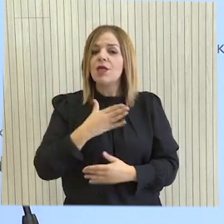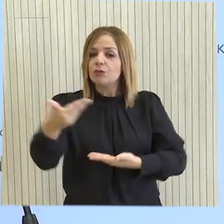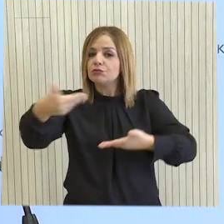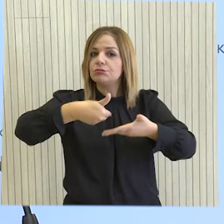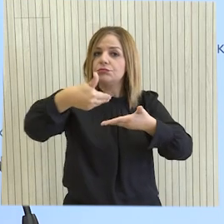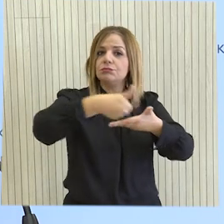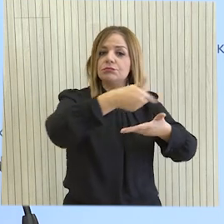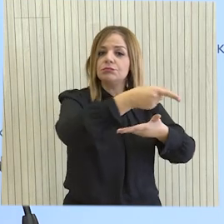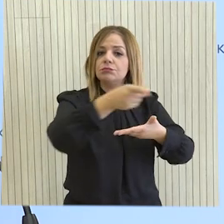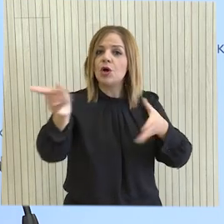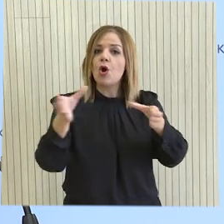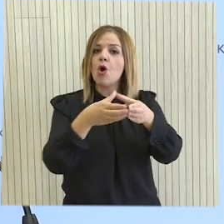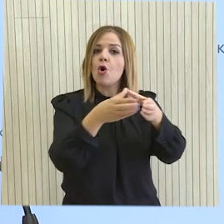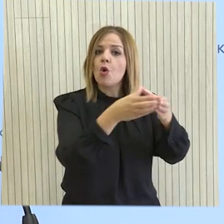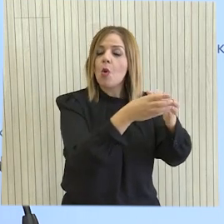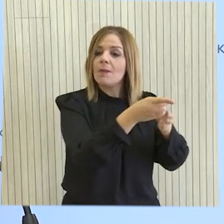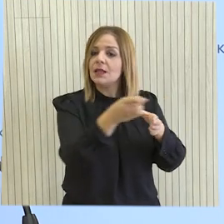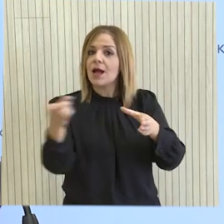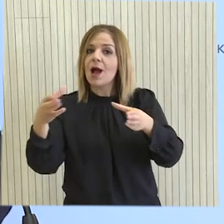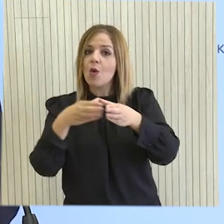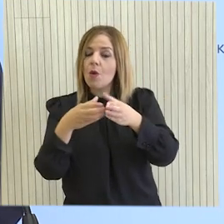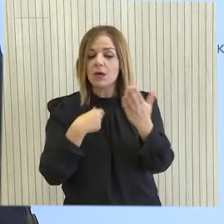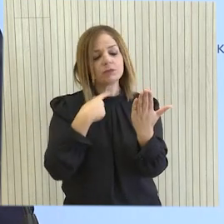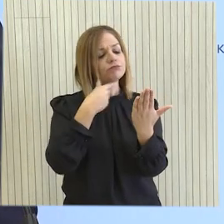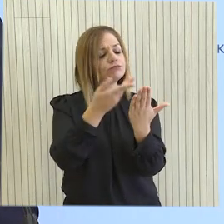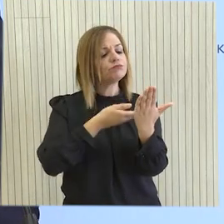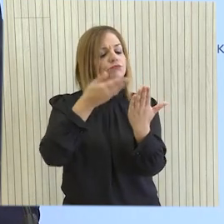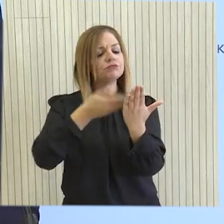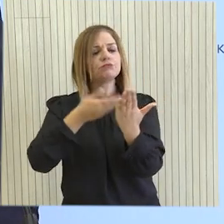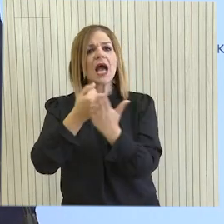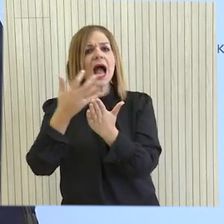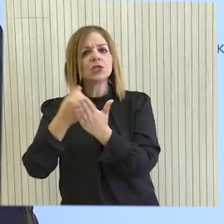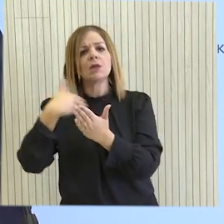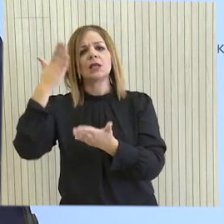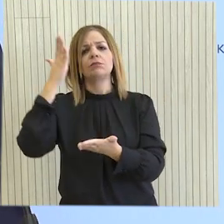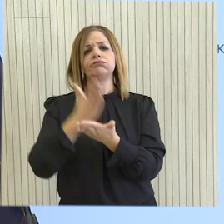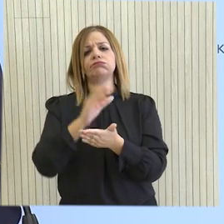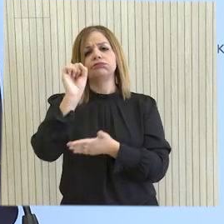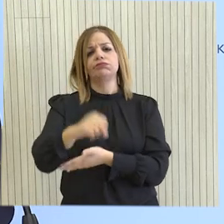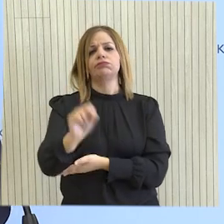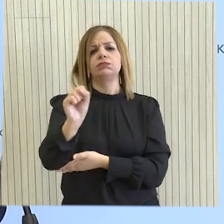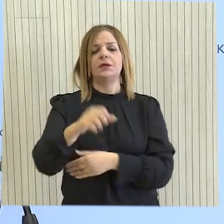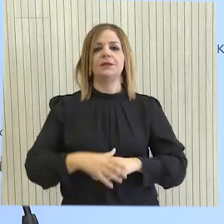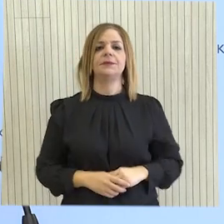εισηγήσεις από τις πολιτικές δυνάμεις, τις οποίες προφανώς θα αξιολογήσει ή θα αξιολογηθούν πριν τη λήψη της τελικής απόφασης.